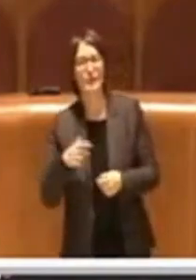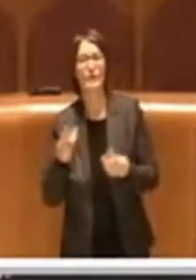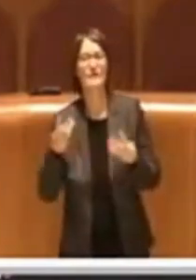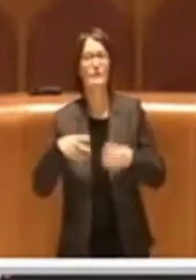Presidente.